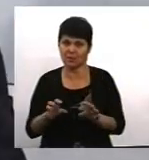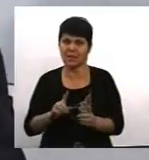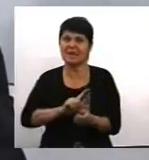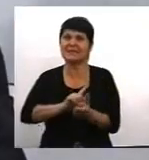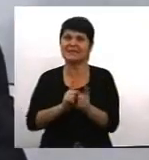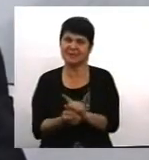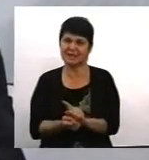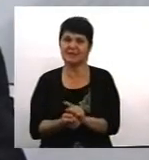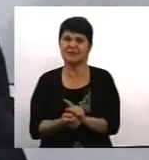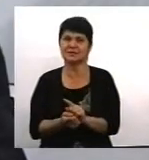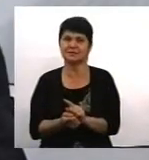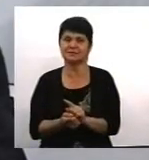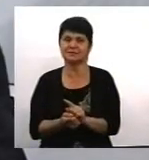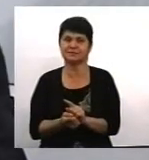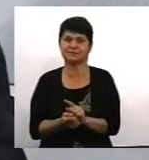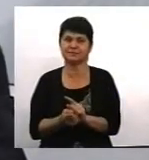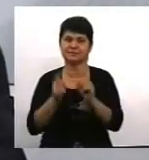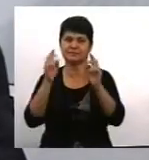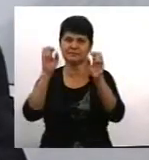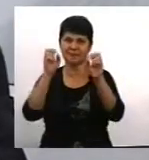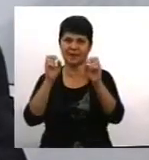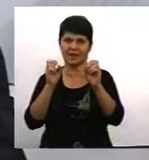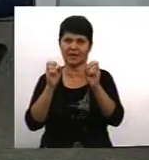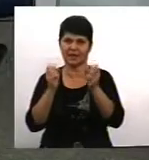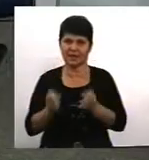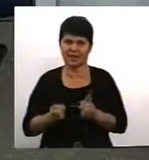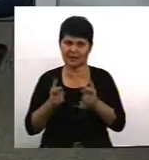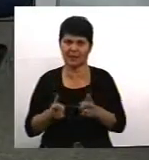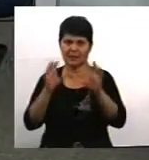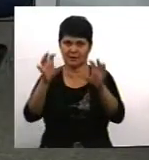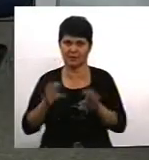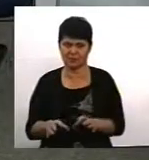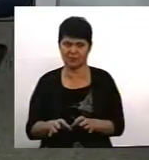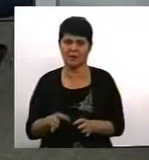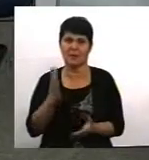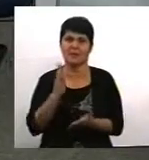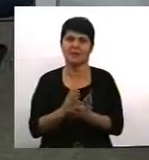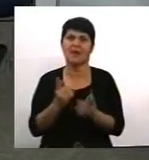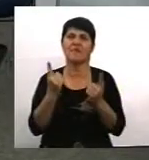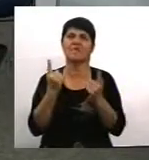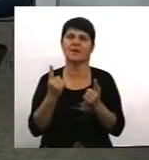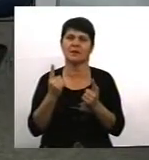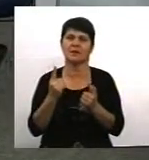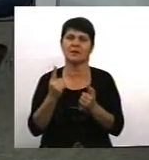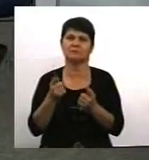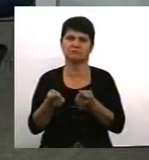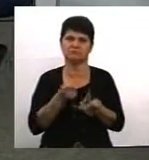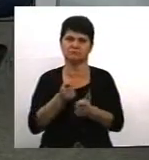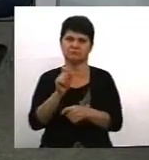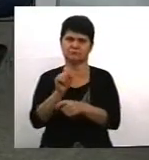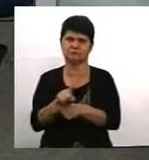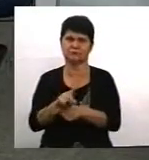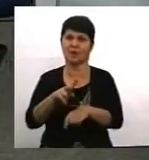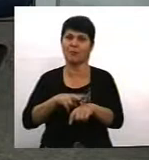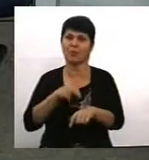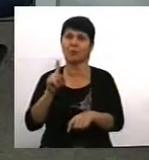кодекс? Будуть зміни, так. Якщо ще немає, мені здається, вже є. І є дуже великі повноваження поліції саме. Ось чому великий